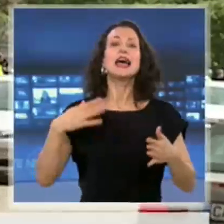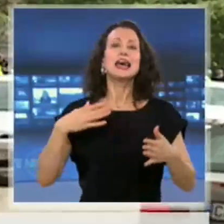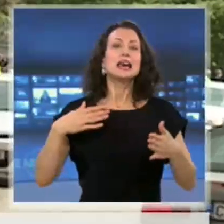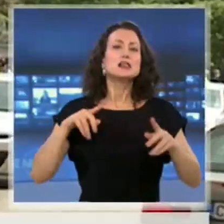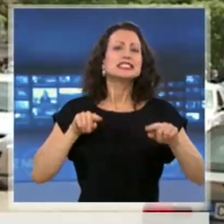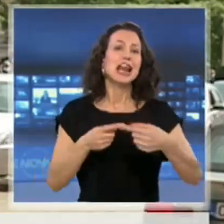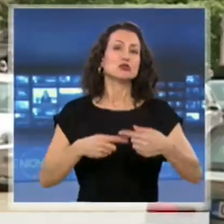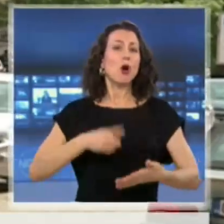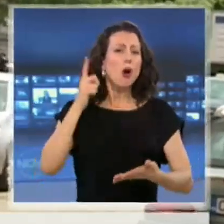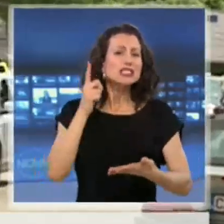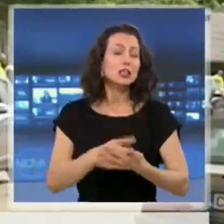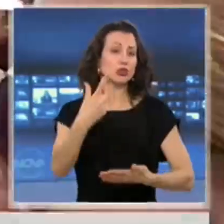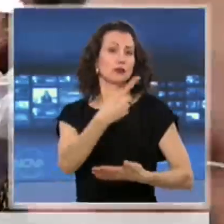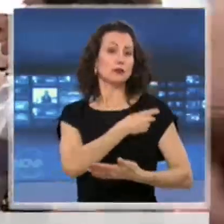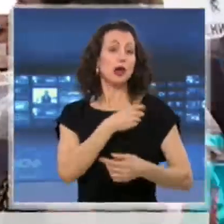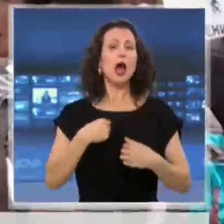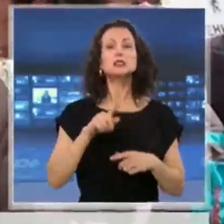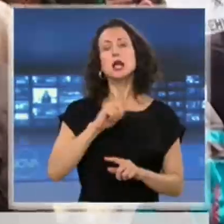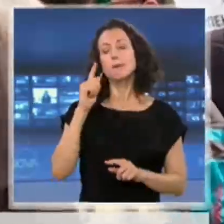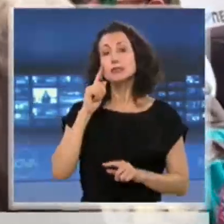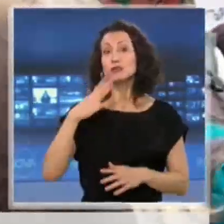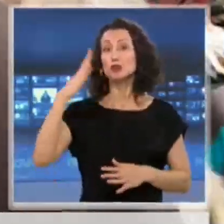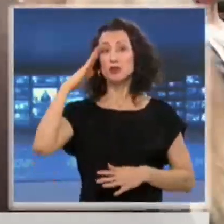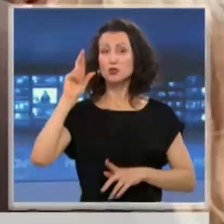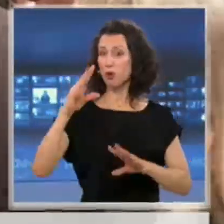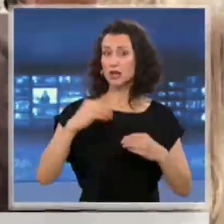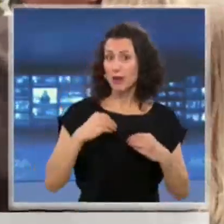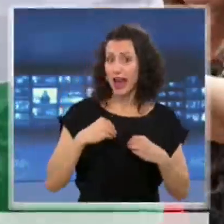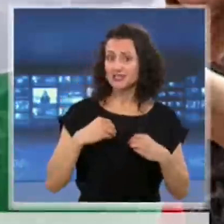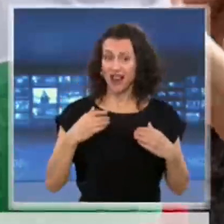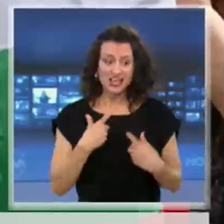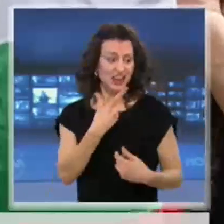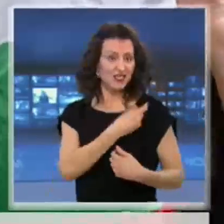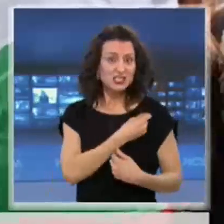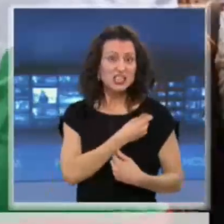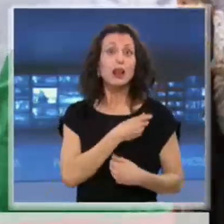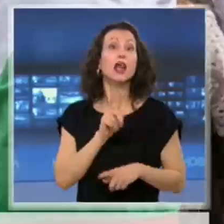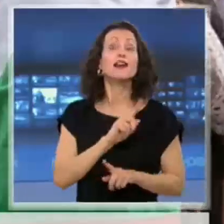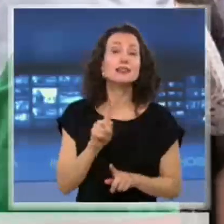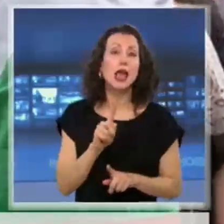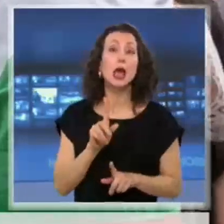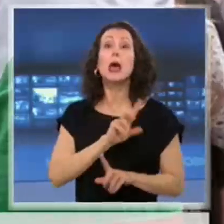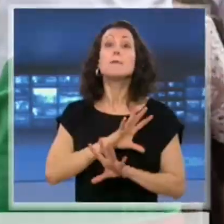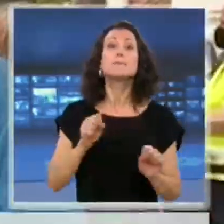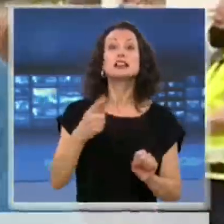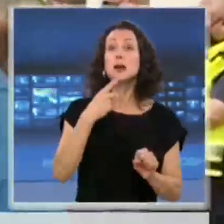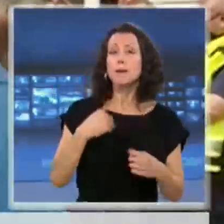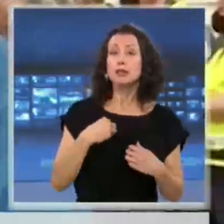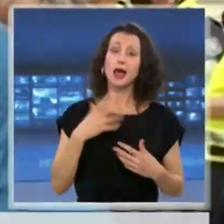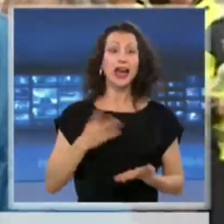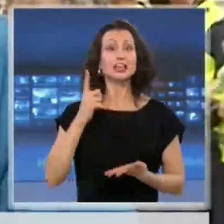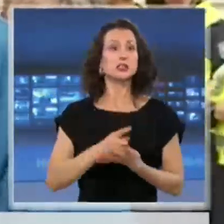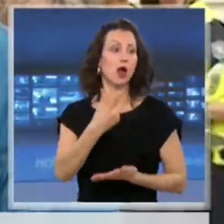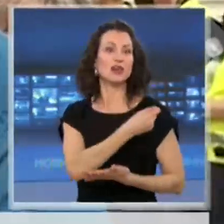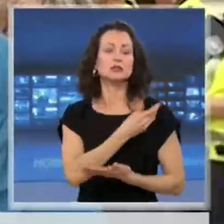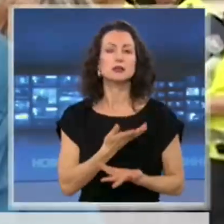смятам, че правителството може еднолично да решава за вакцините и да ни вакцинира без да ни пита. Аз съм от Велико Търново. Трябва да ви кажа,